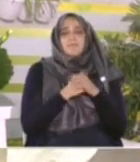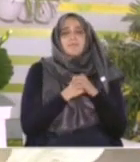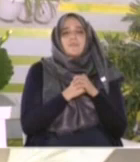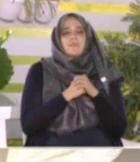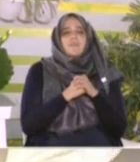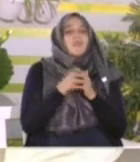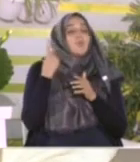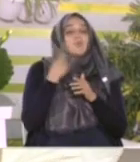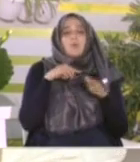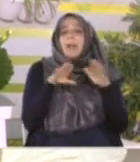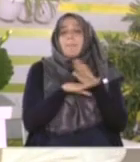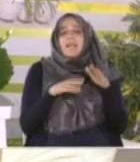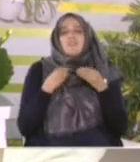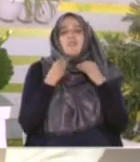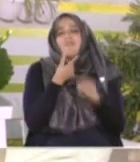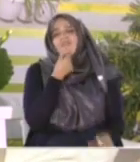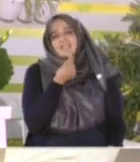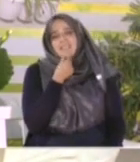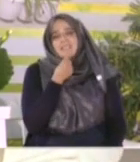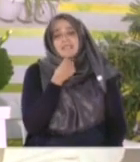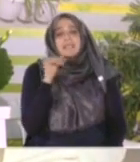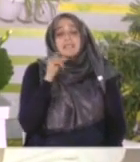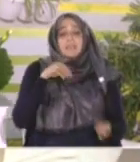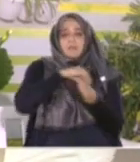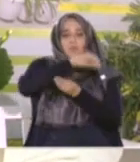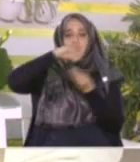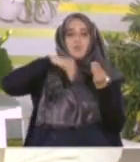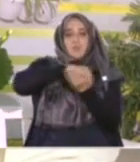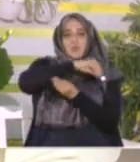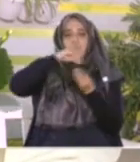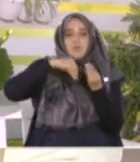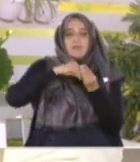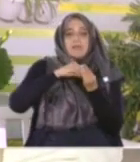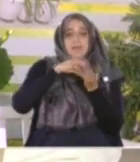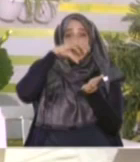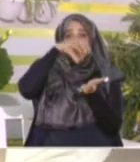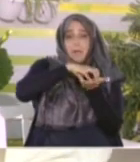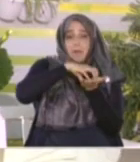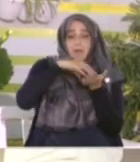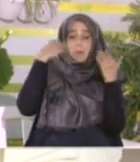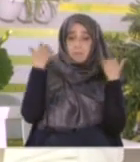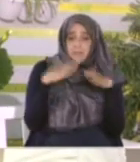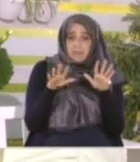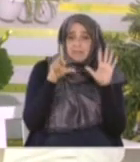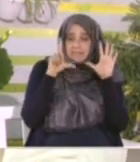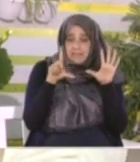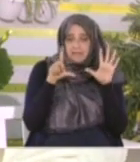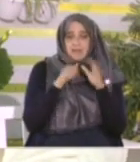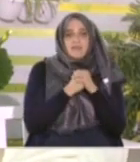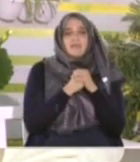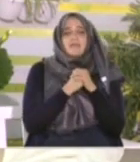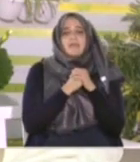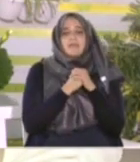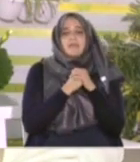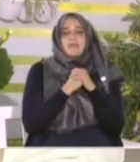التيسير قائما الآن من يطوف حول الكعبة بعد تمامه بعد إتمامه للطواف سبع